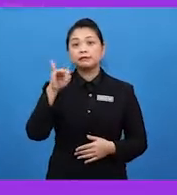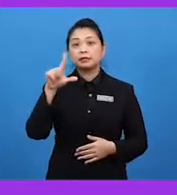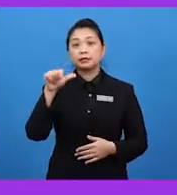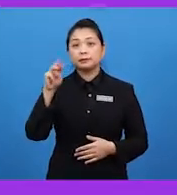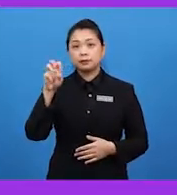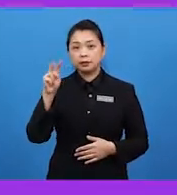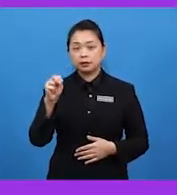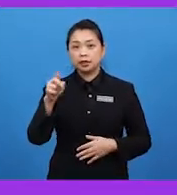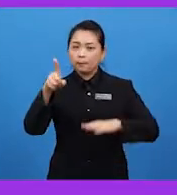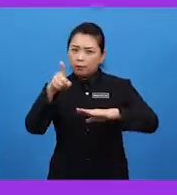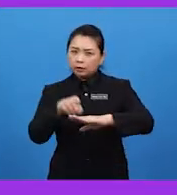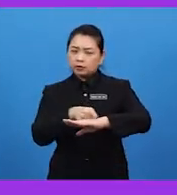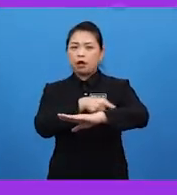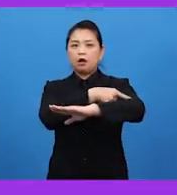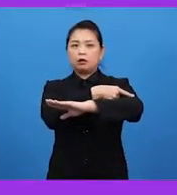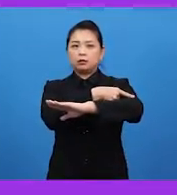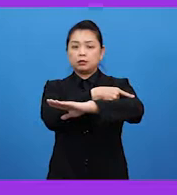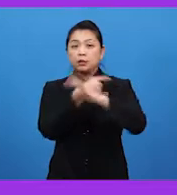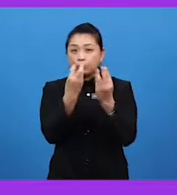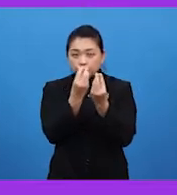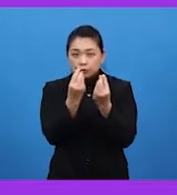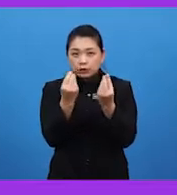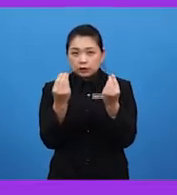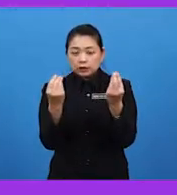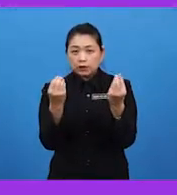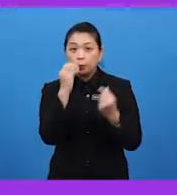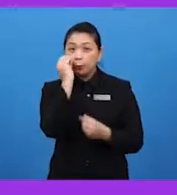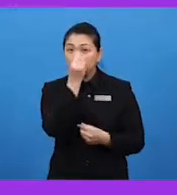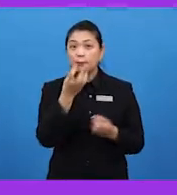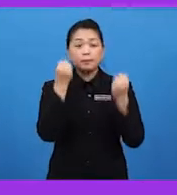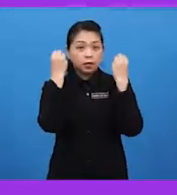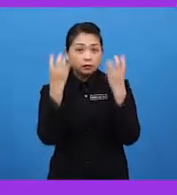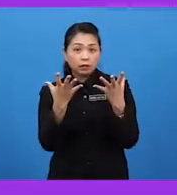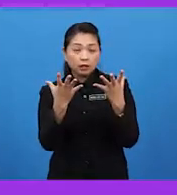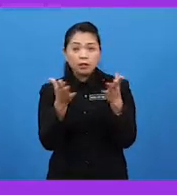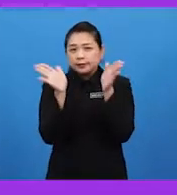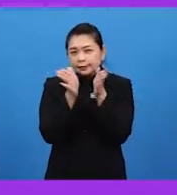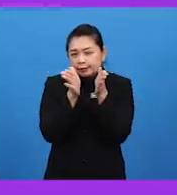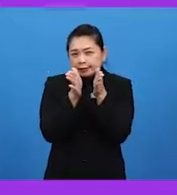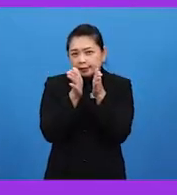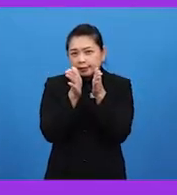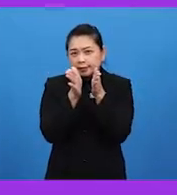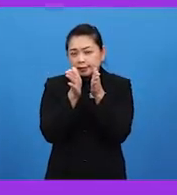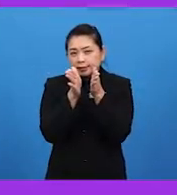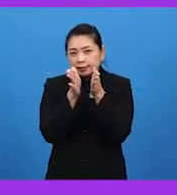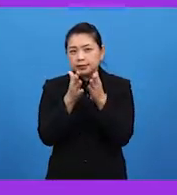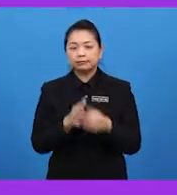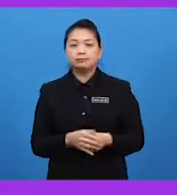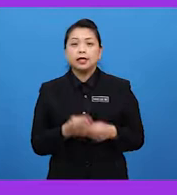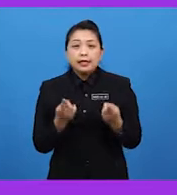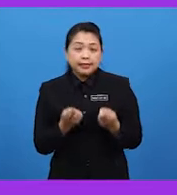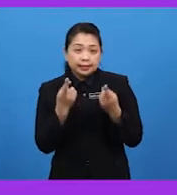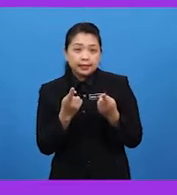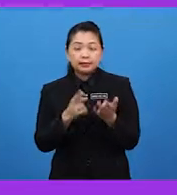agak panjang. Butir dubunganya pula banyak, kecil, ringan dan